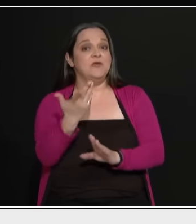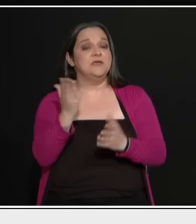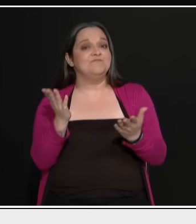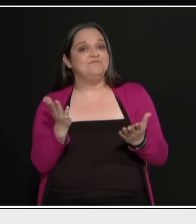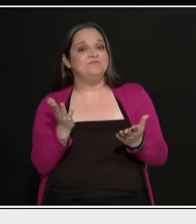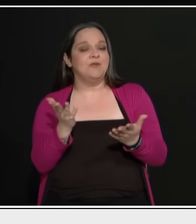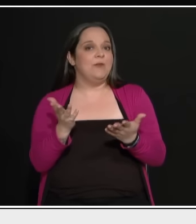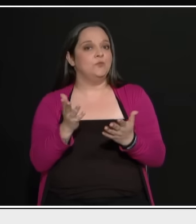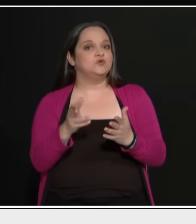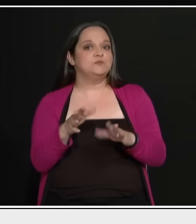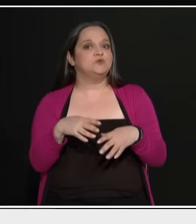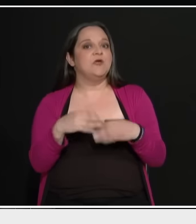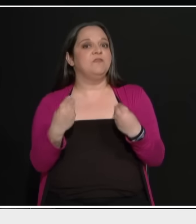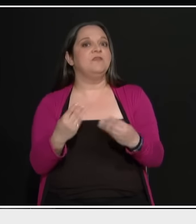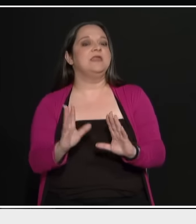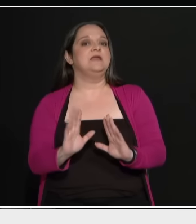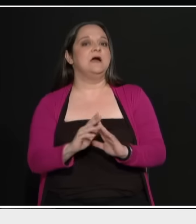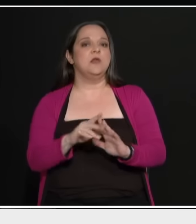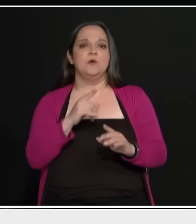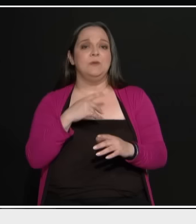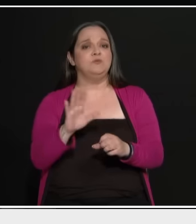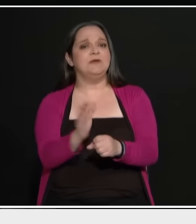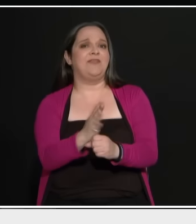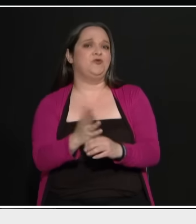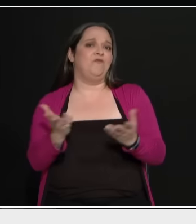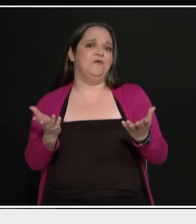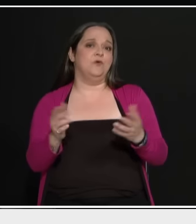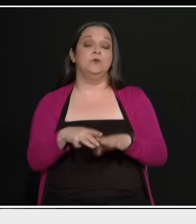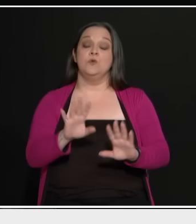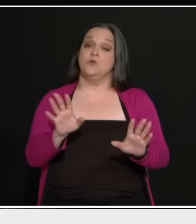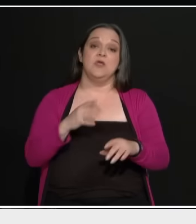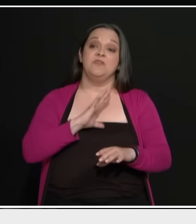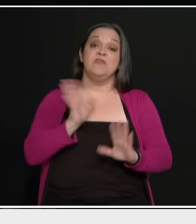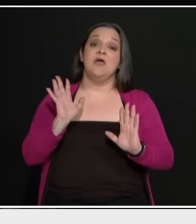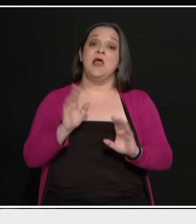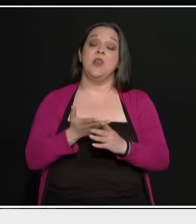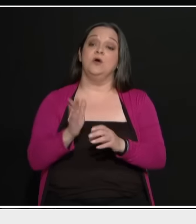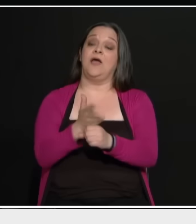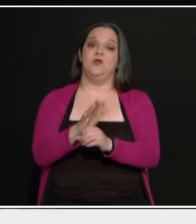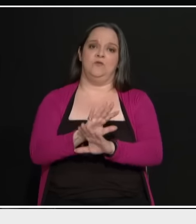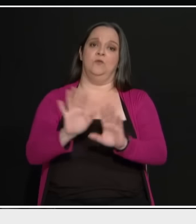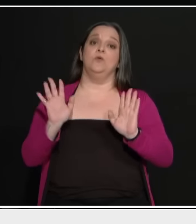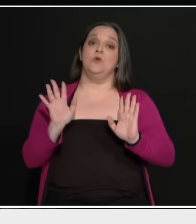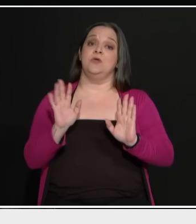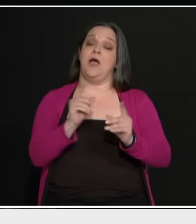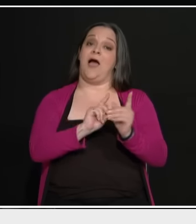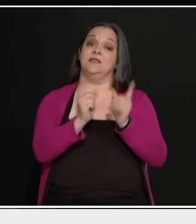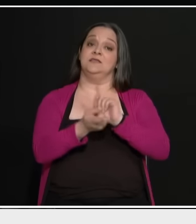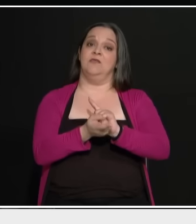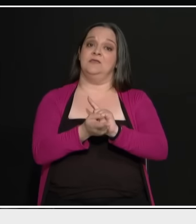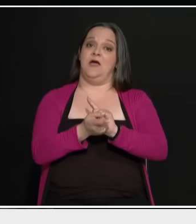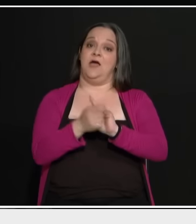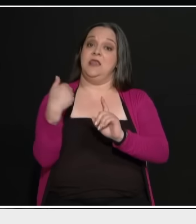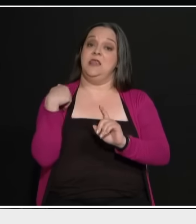και να έχει να προσφέρει. Εγώ δεν είμαι από αυτούς που ισοπεδώνω, εγώ αντίθετα στους νέους βασίζω, τους έχω βασικούς